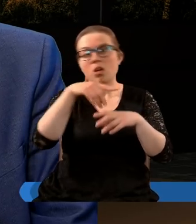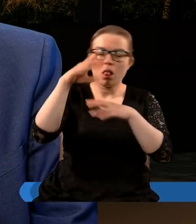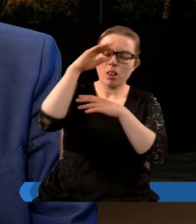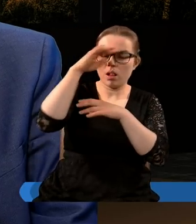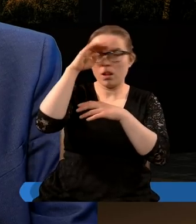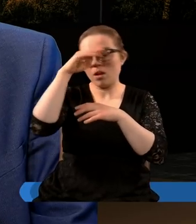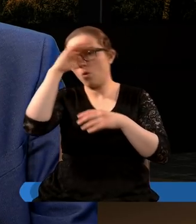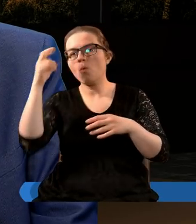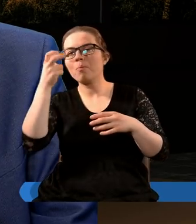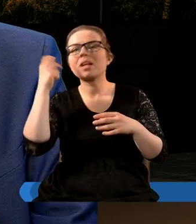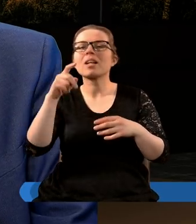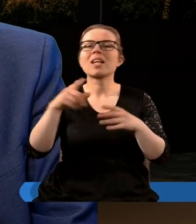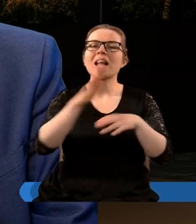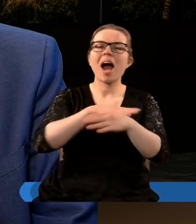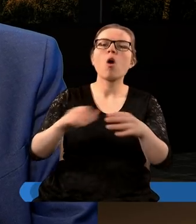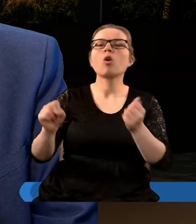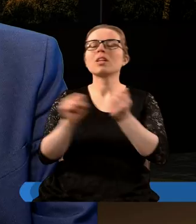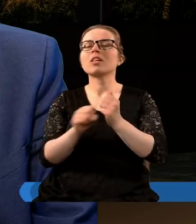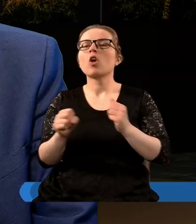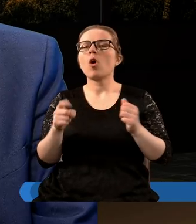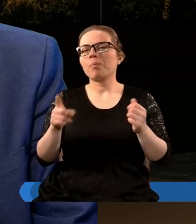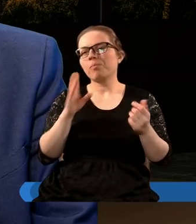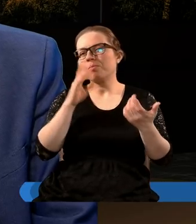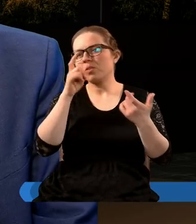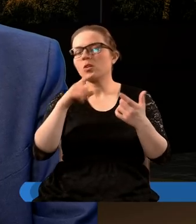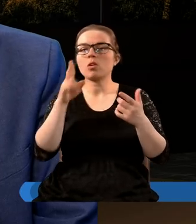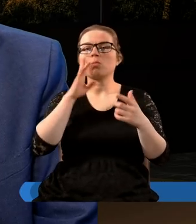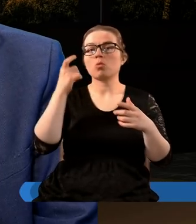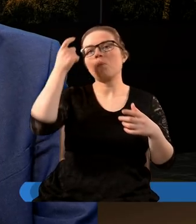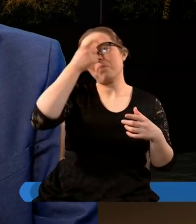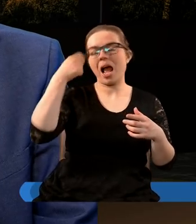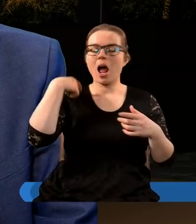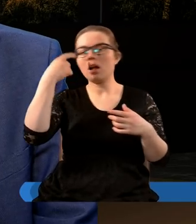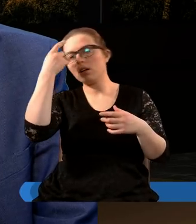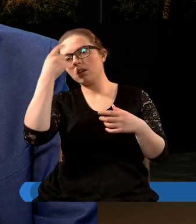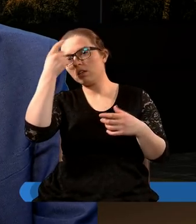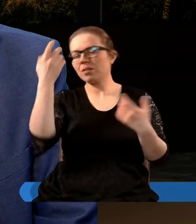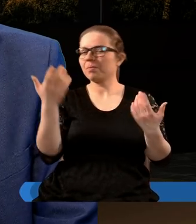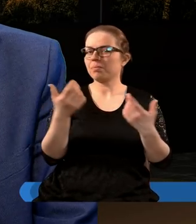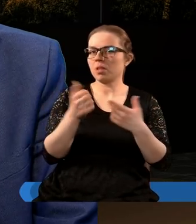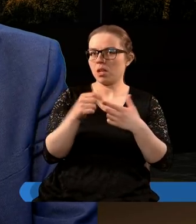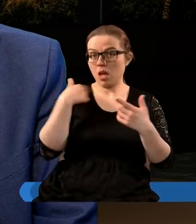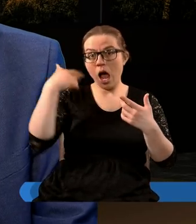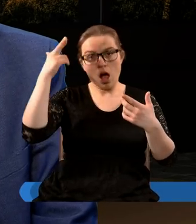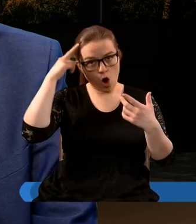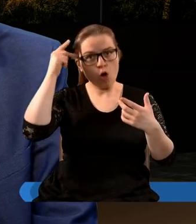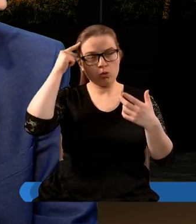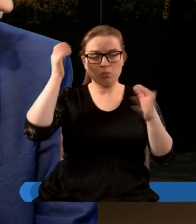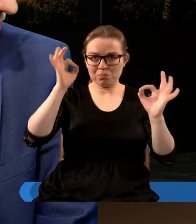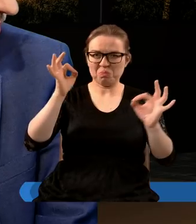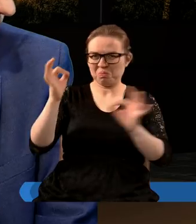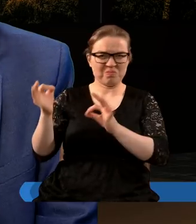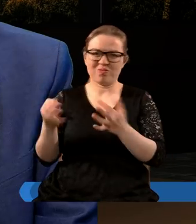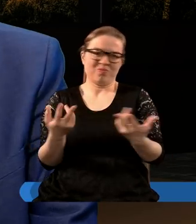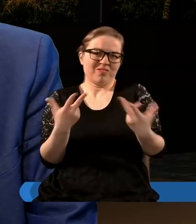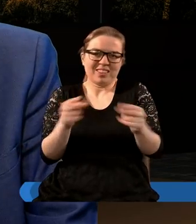doprowadza jakby do, do, do, jak to człowiek pijany, nie myśli racjonalnie nad